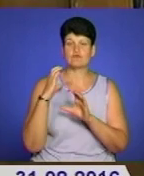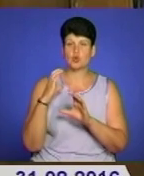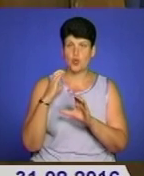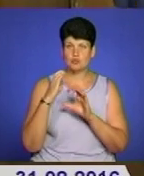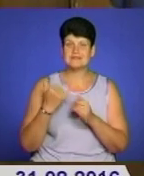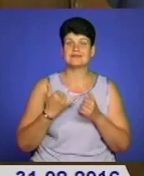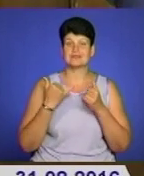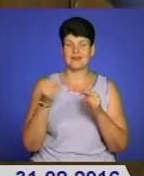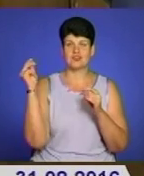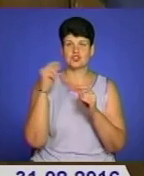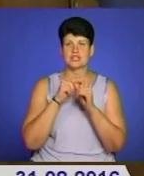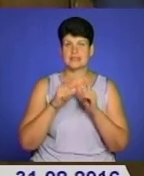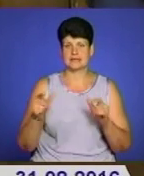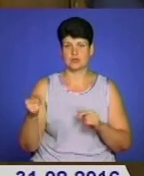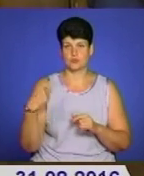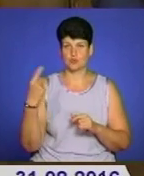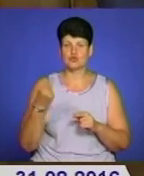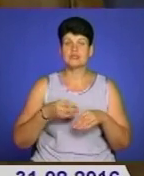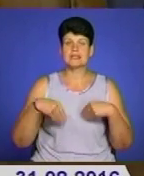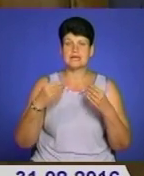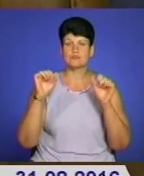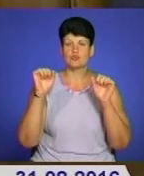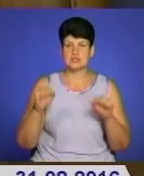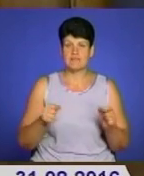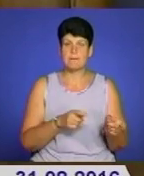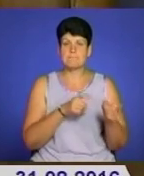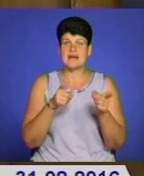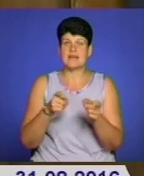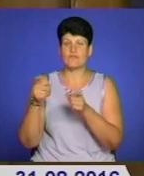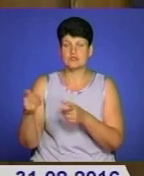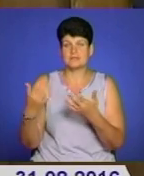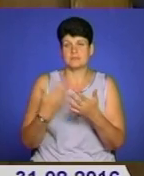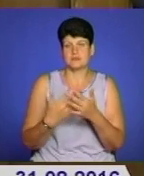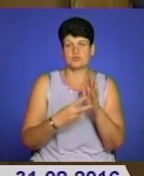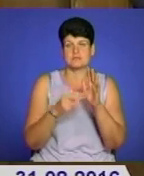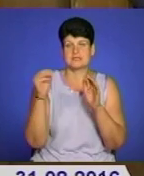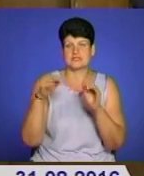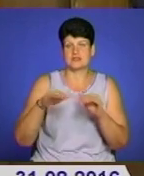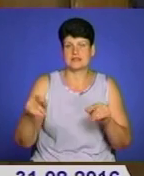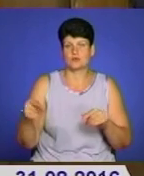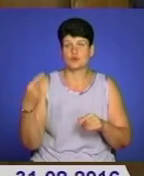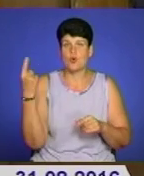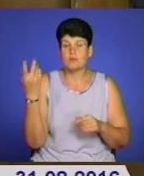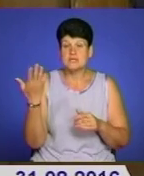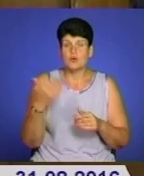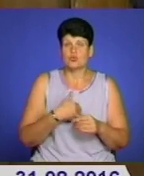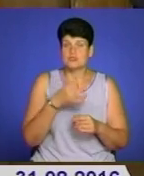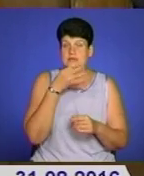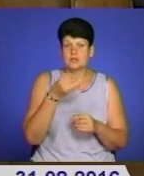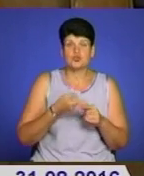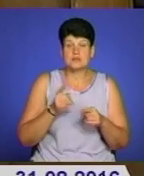для шкіл Тернопільської області, що десь можливість перевезти щонайменше 7 тисяч дітей в Тернопільській області. Хочу визначити, що це